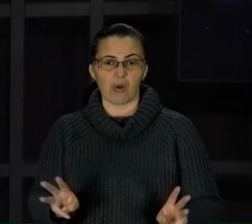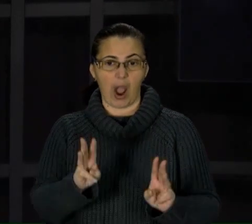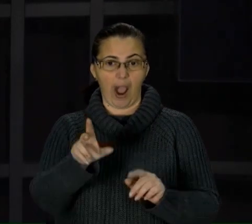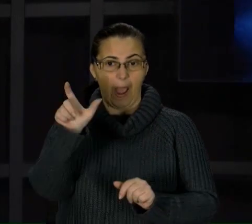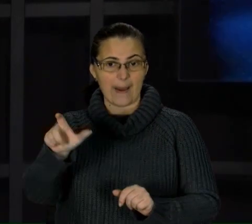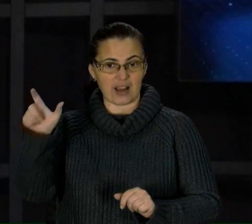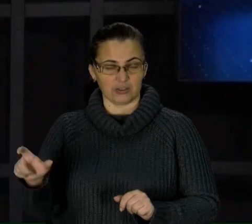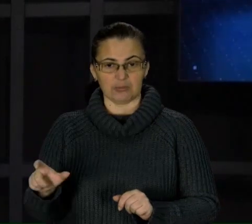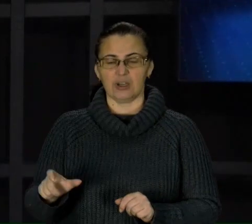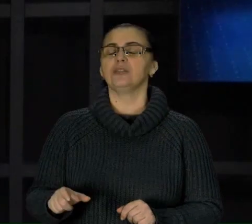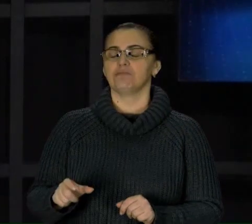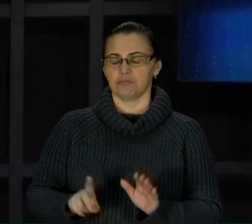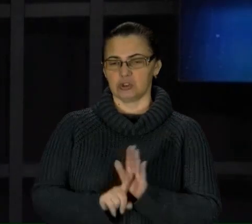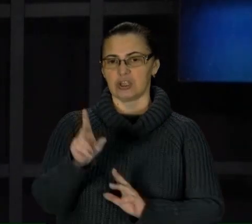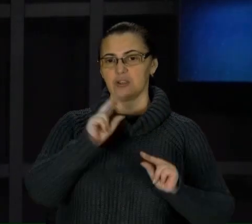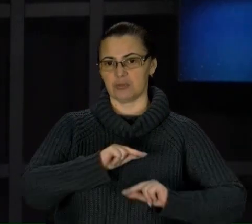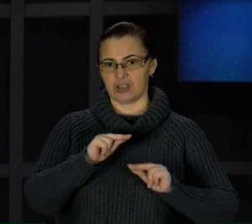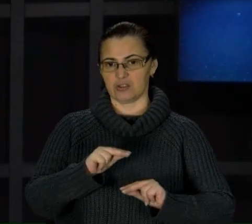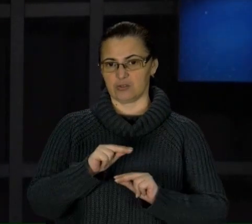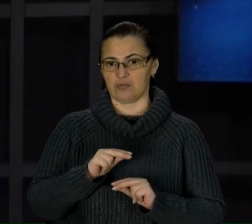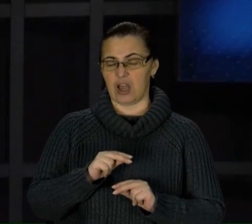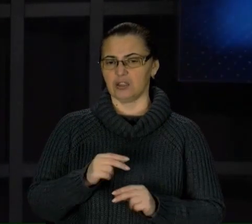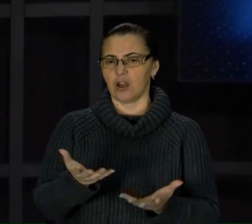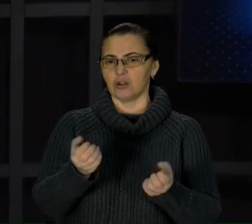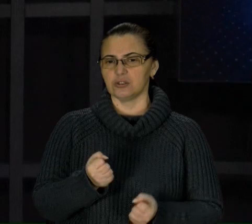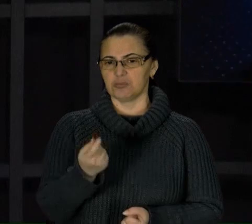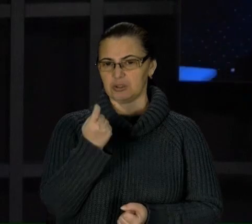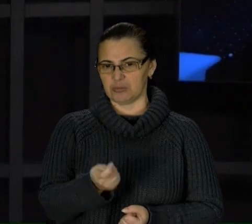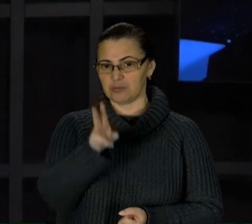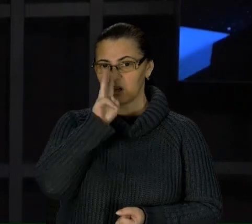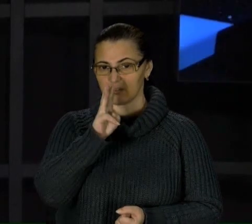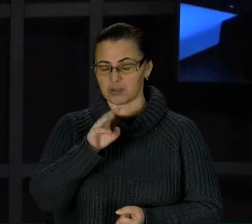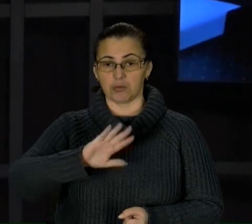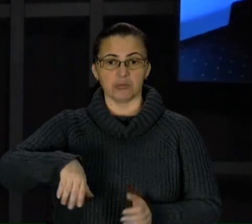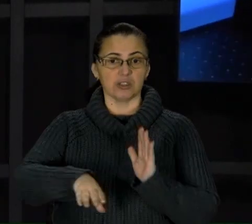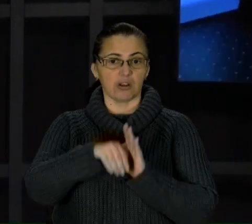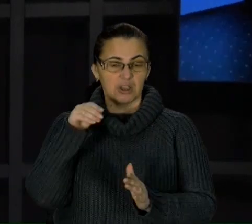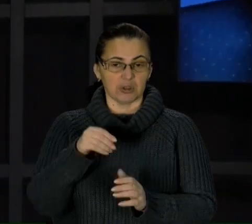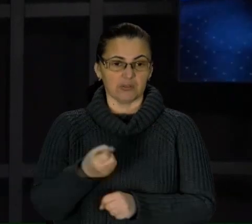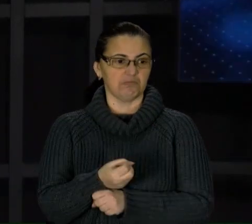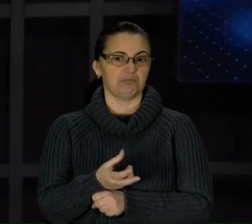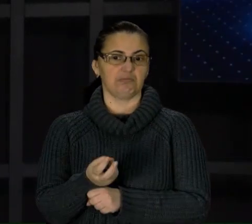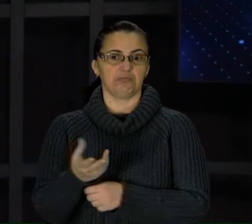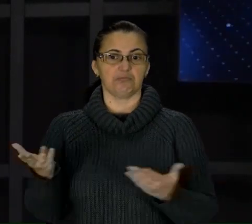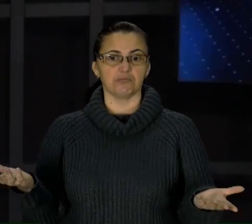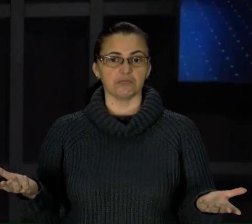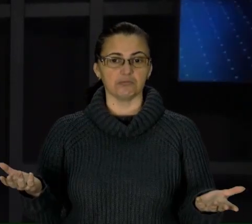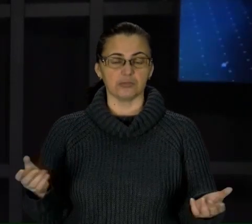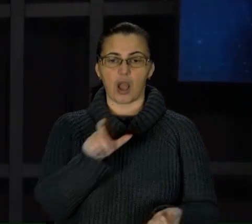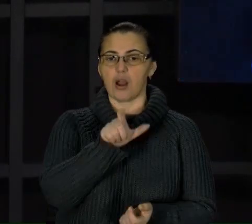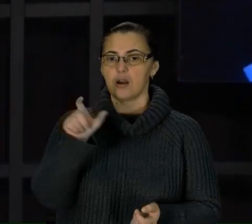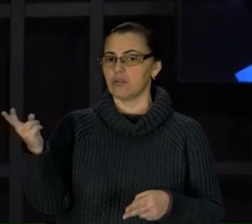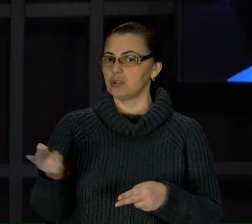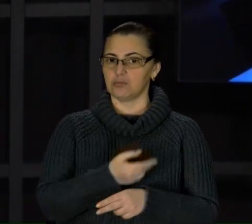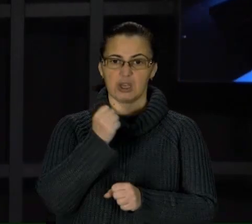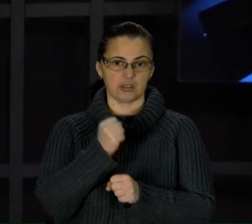мінімалку та після виборів їм вказали на двері. Місцеву пожежну команду розформовують. Люди без